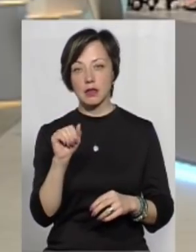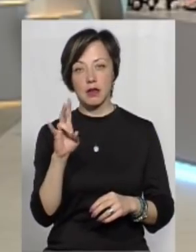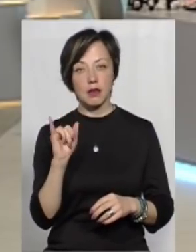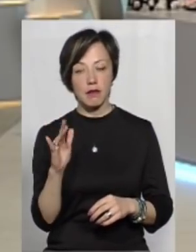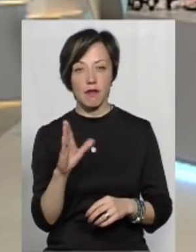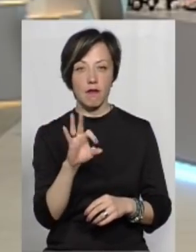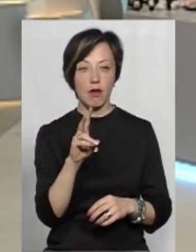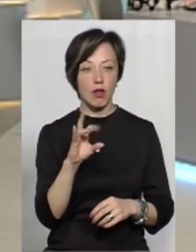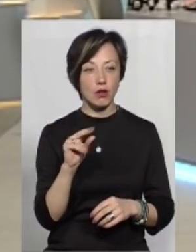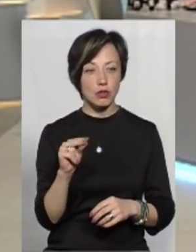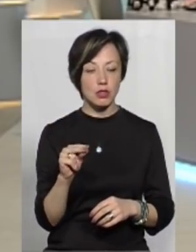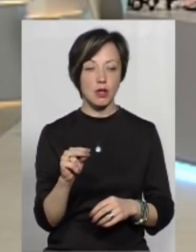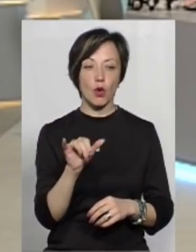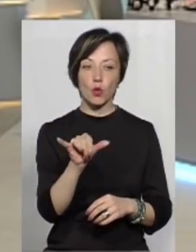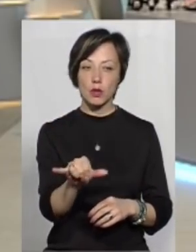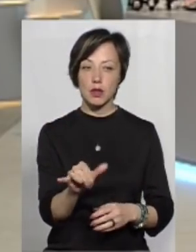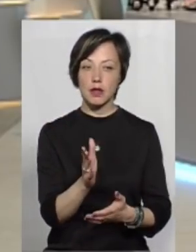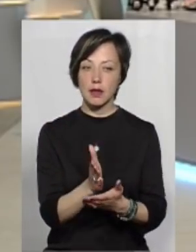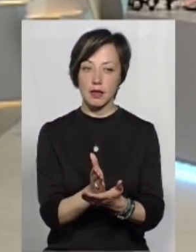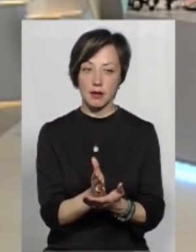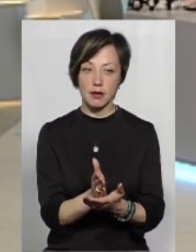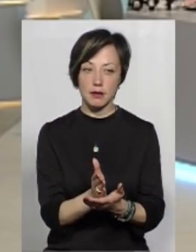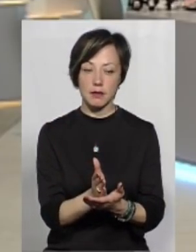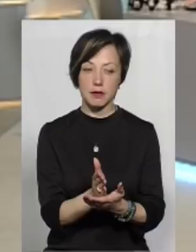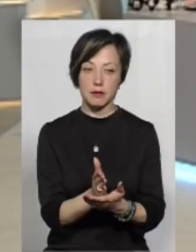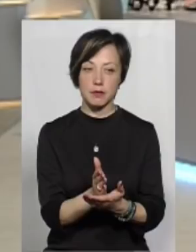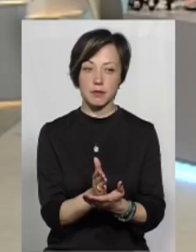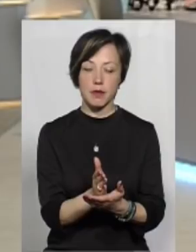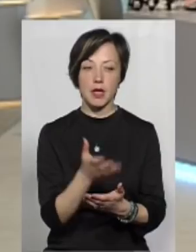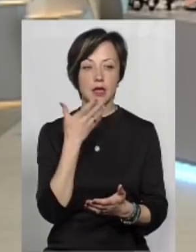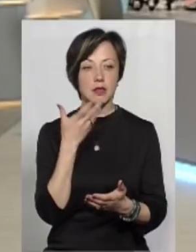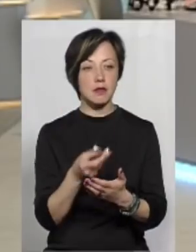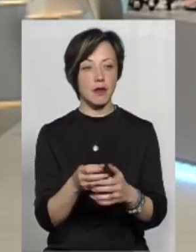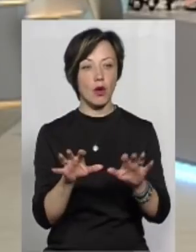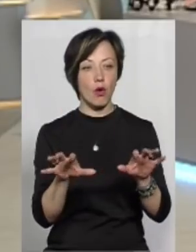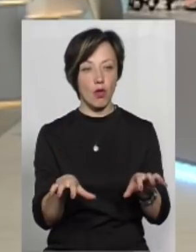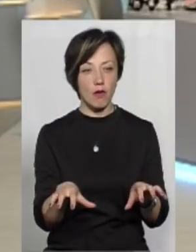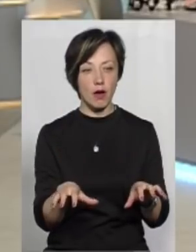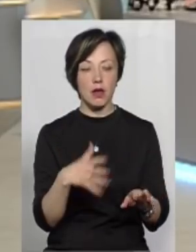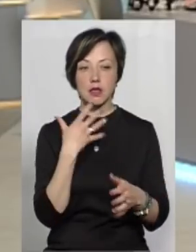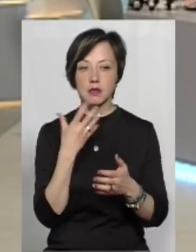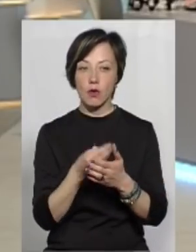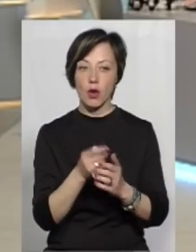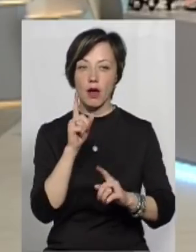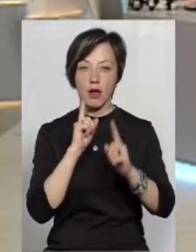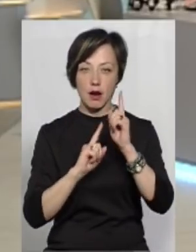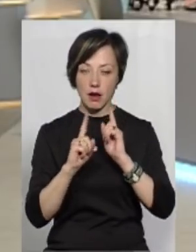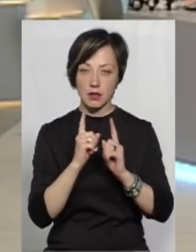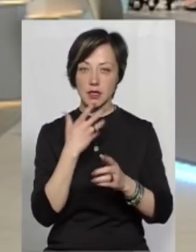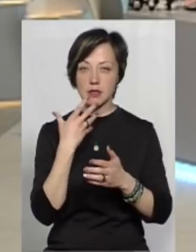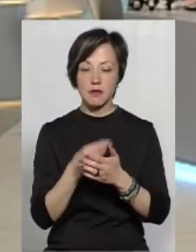Сатанівська, Волочицька. У них є свій голова, своя рада,